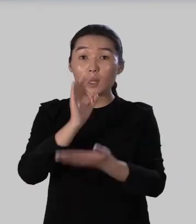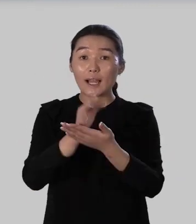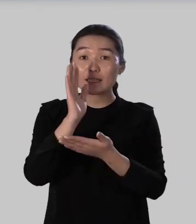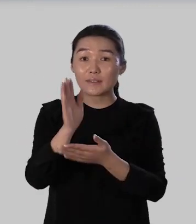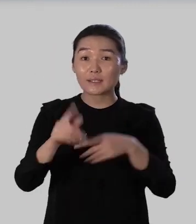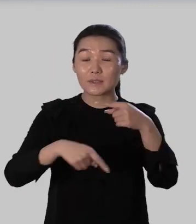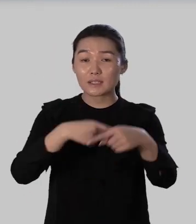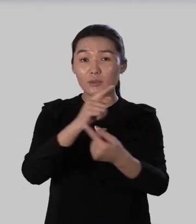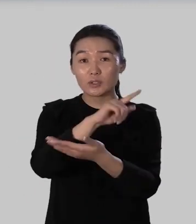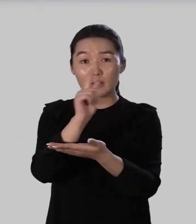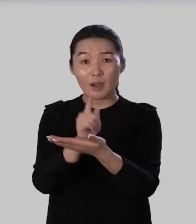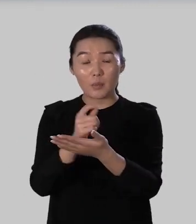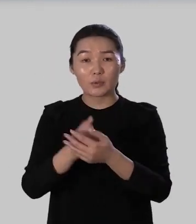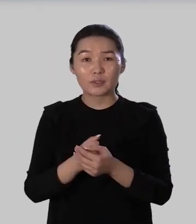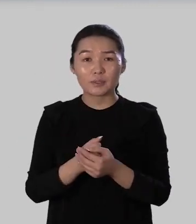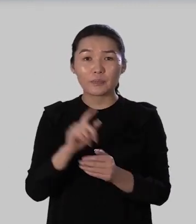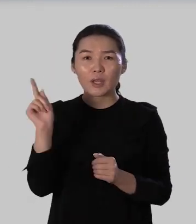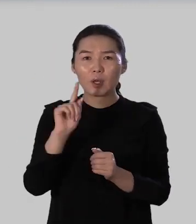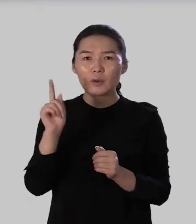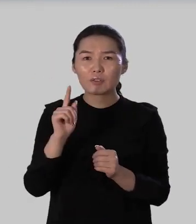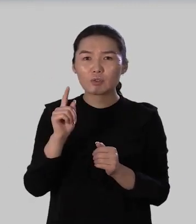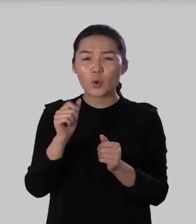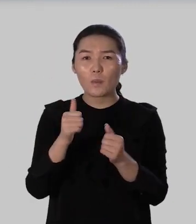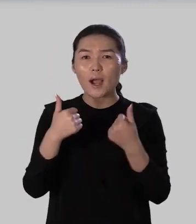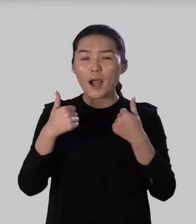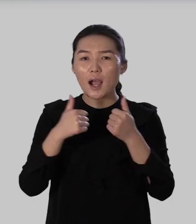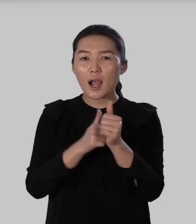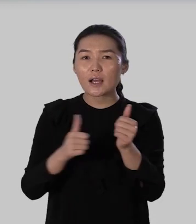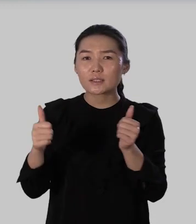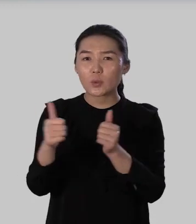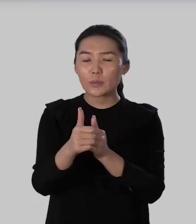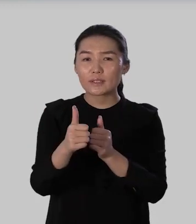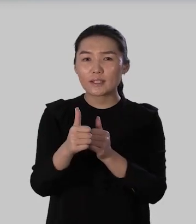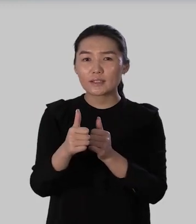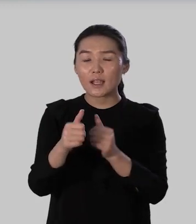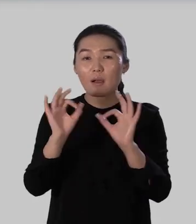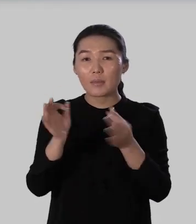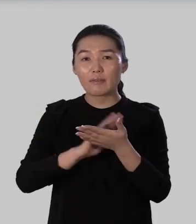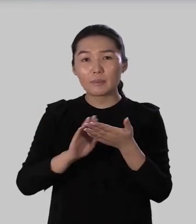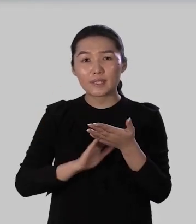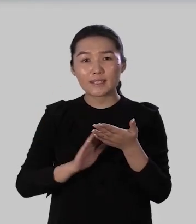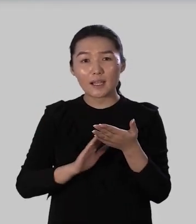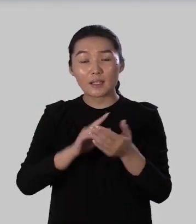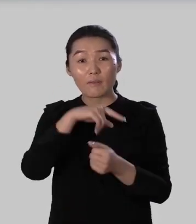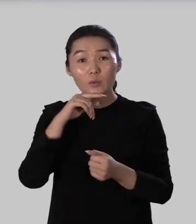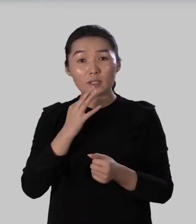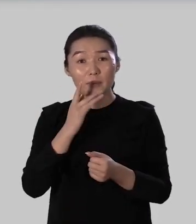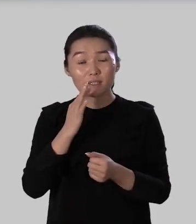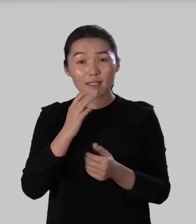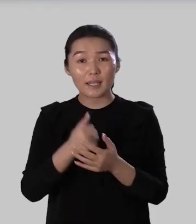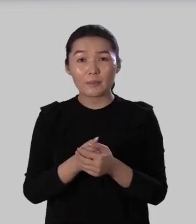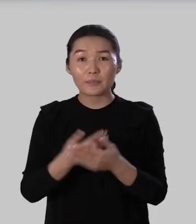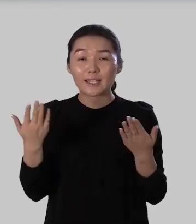ответим на следующие вопросы в чем особенность правописания приставок в русском языке какие